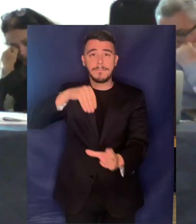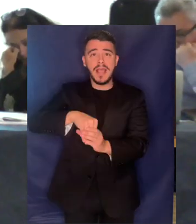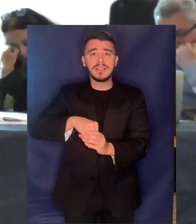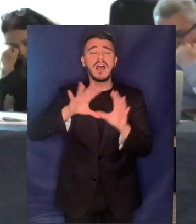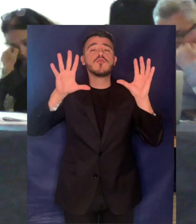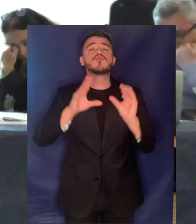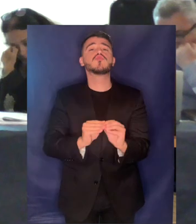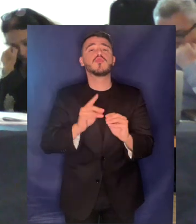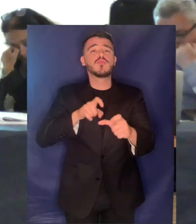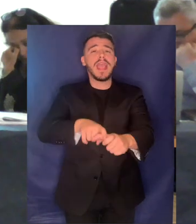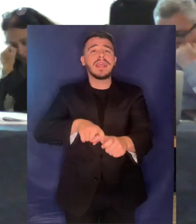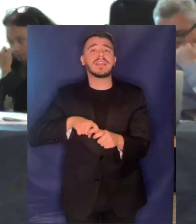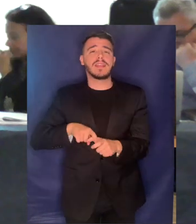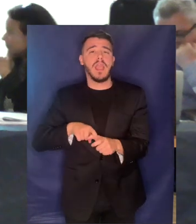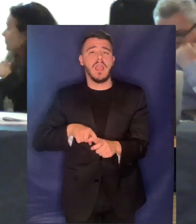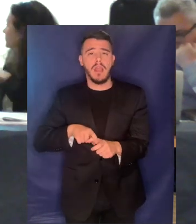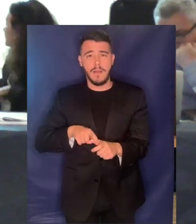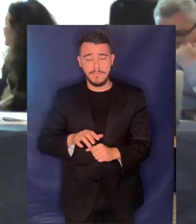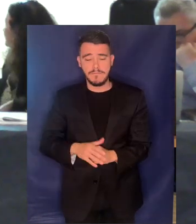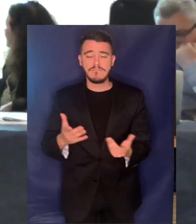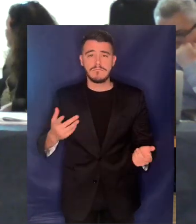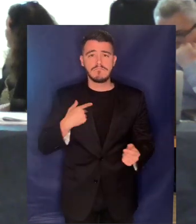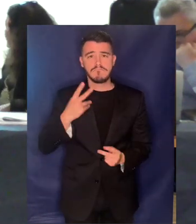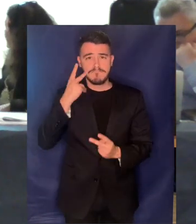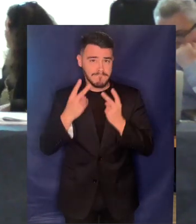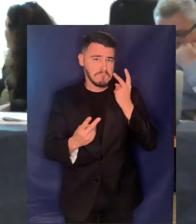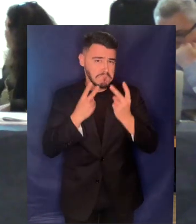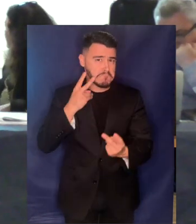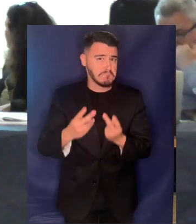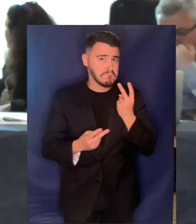βλέπουμε ότι η συλληπτική πλειοψηφία